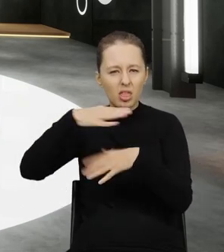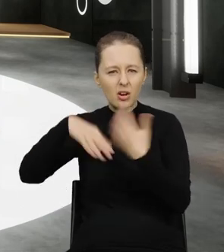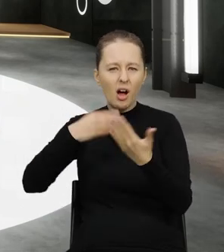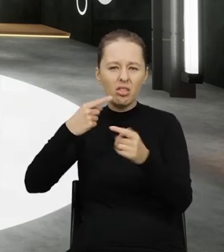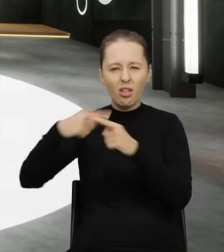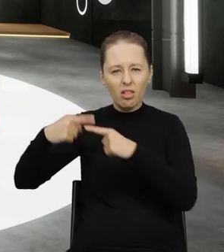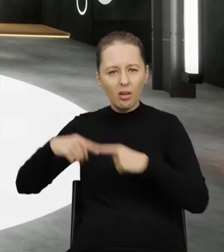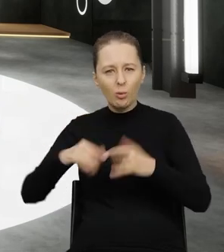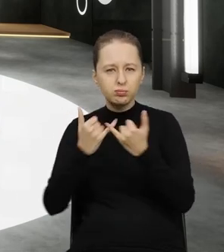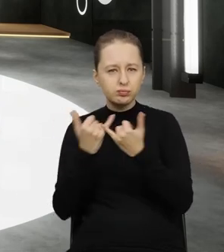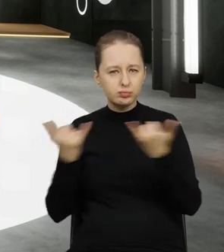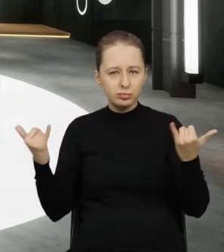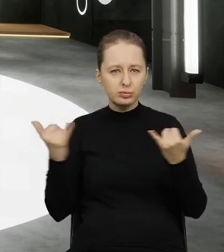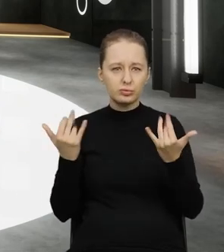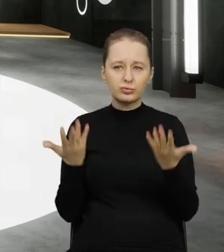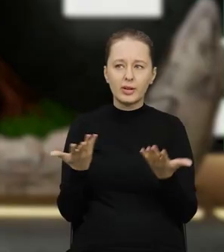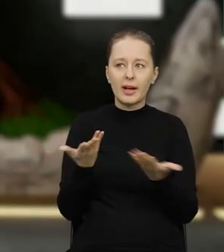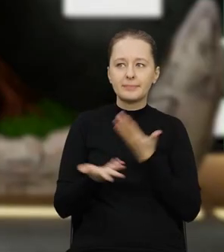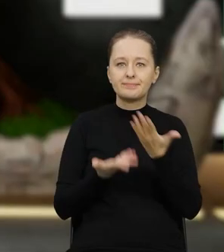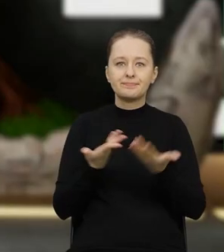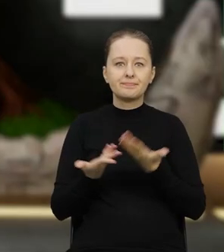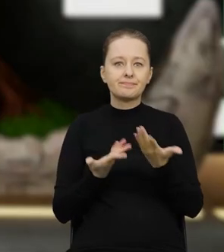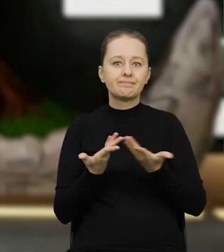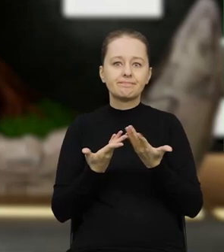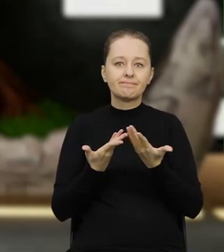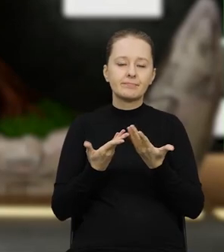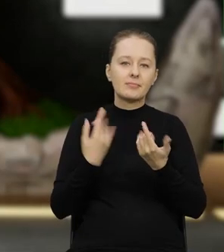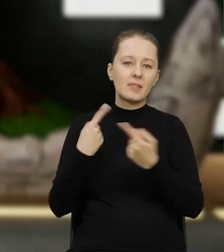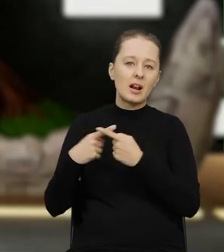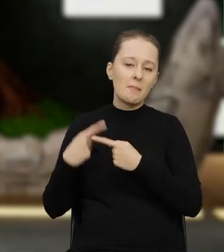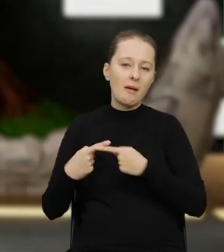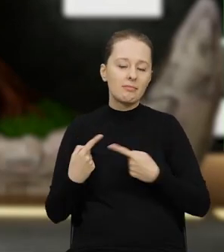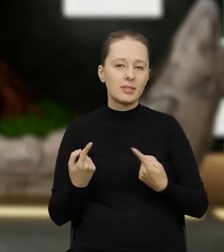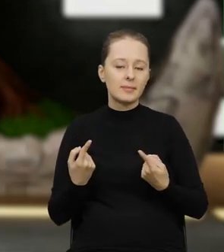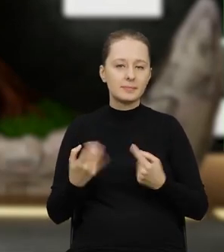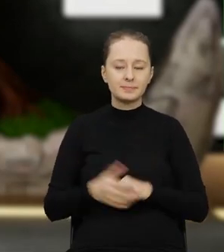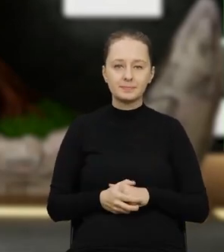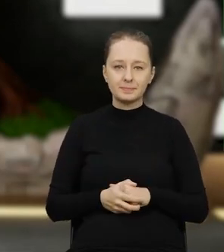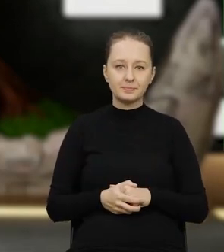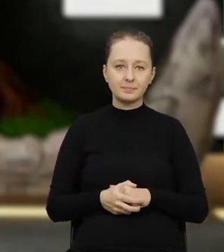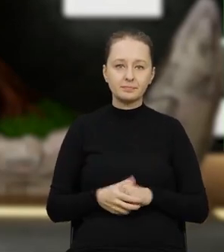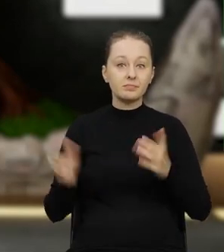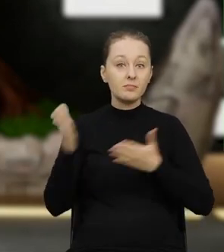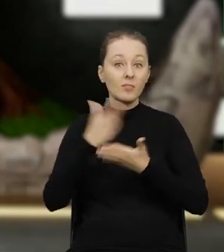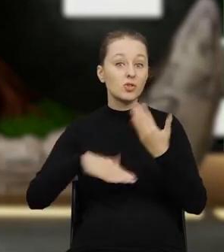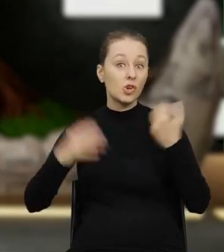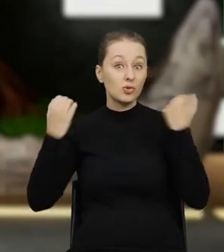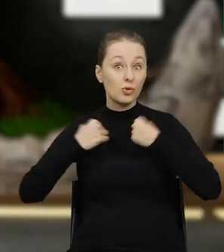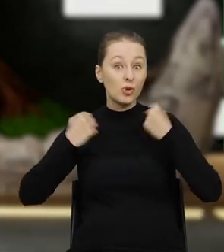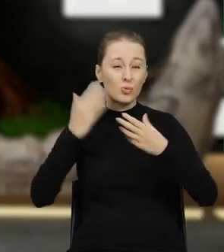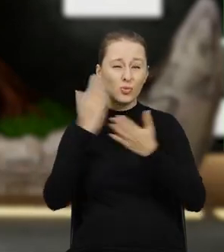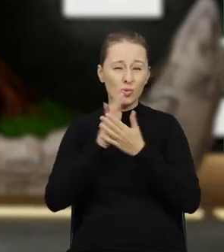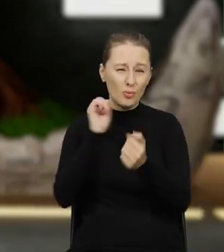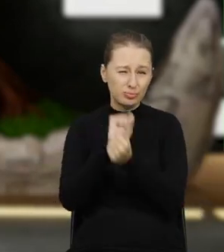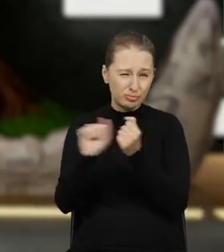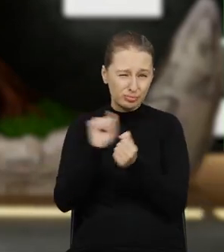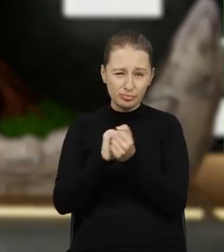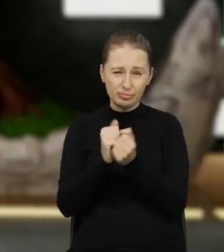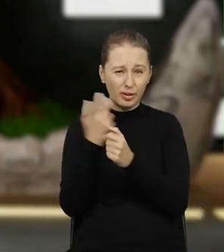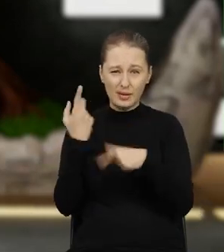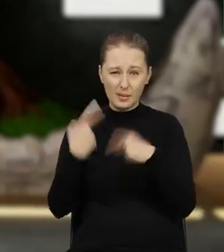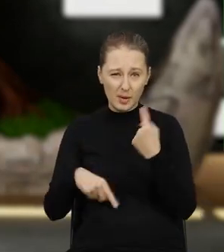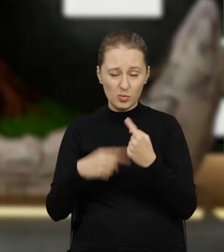wymieszana z jakimiś przedmiotami częściami odzieży które już są